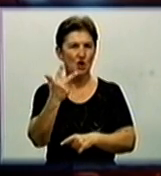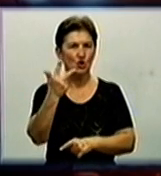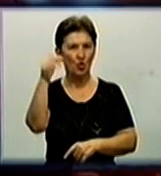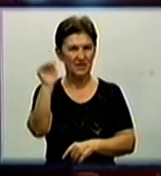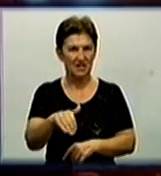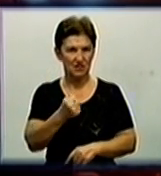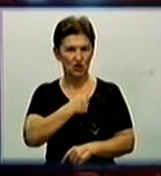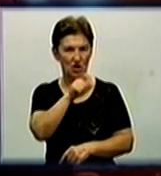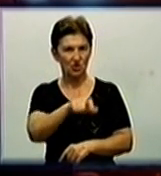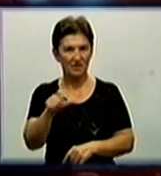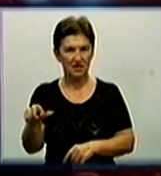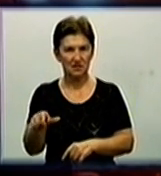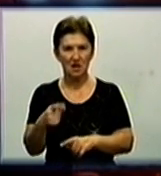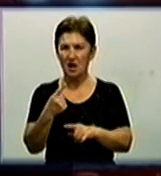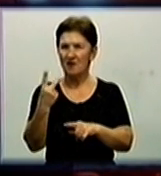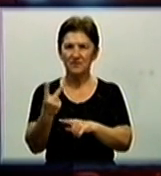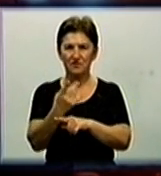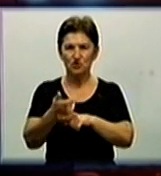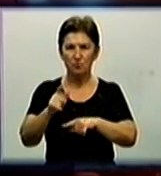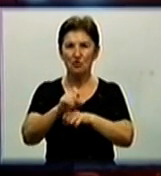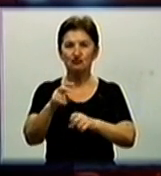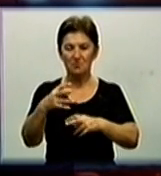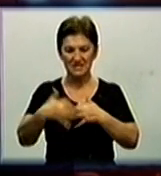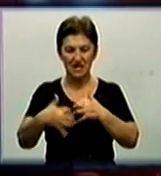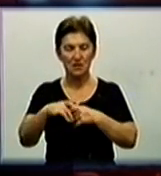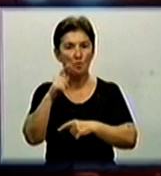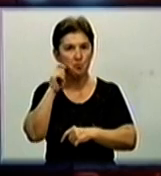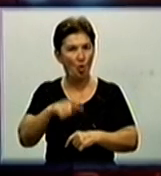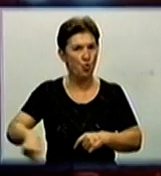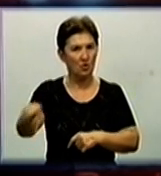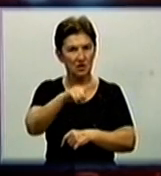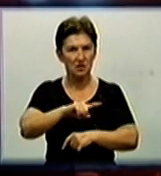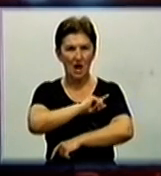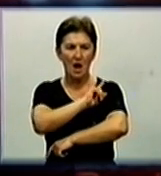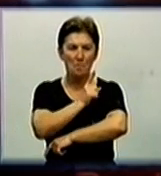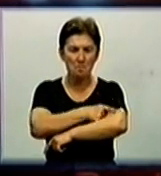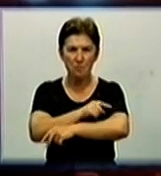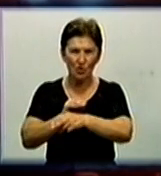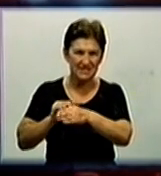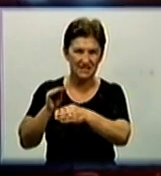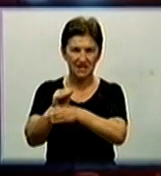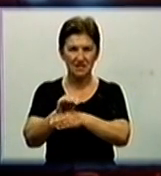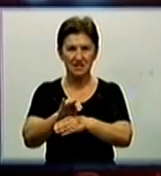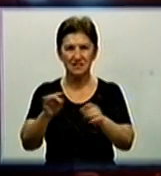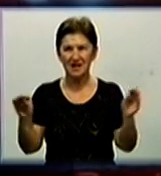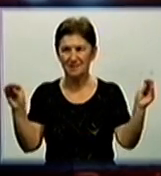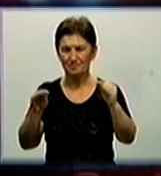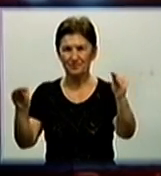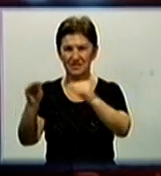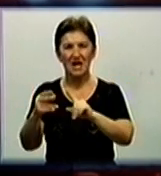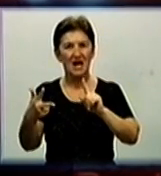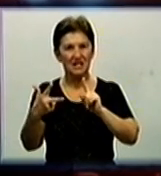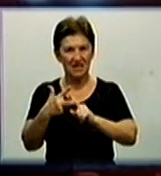чоловіків. Ця цифра вдвічі більша, ніж в середньому по Україні. Та через підсилення українських позицій та ротацію, третя хвиля